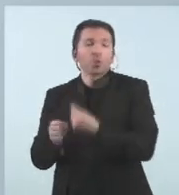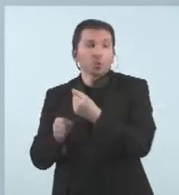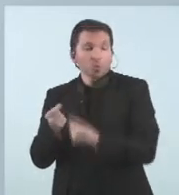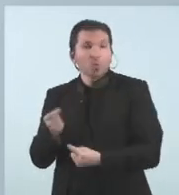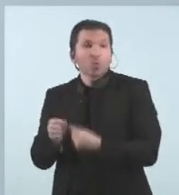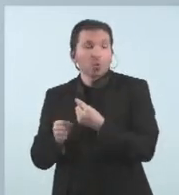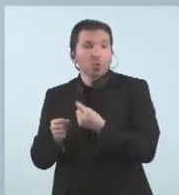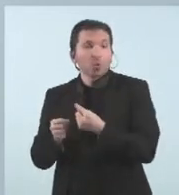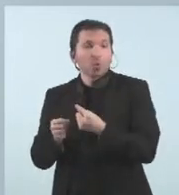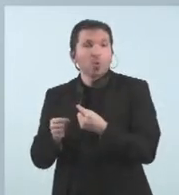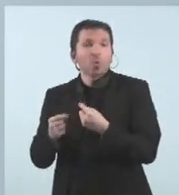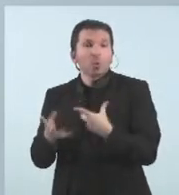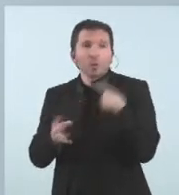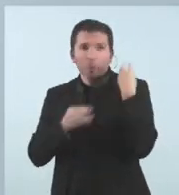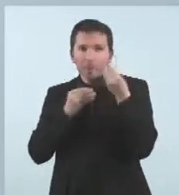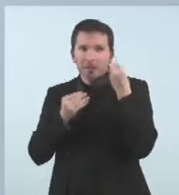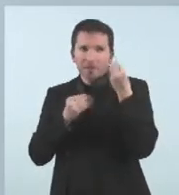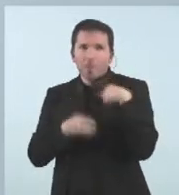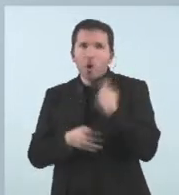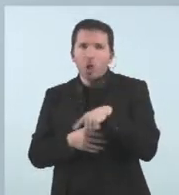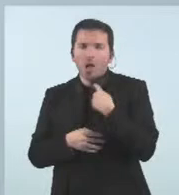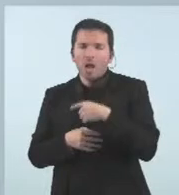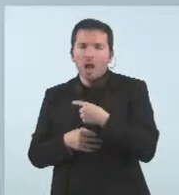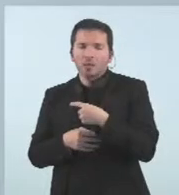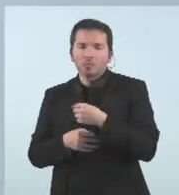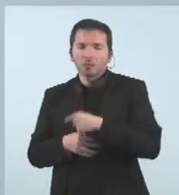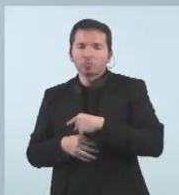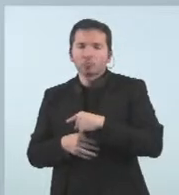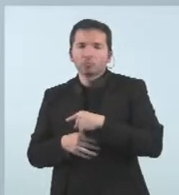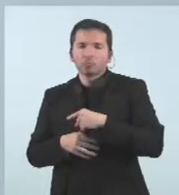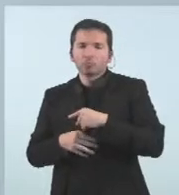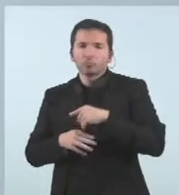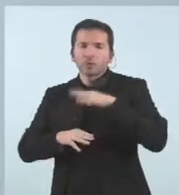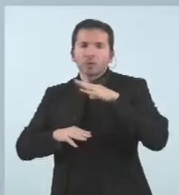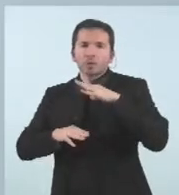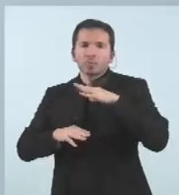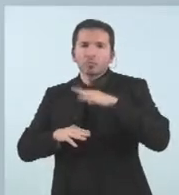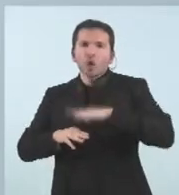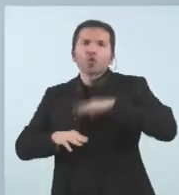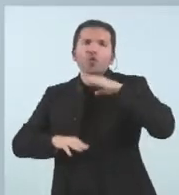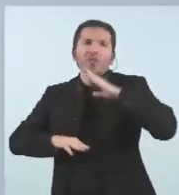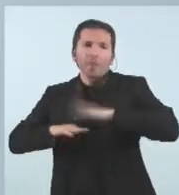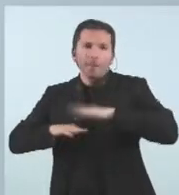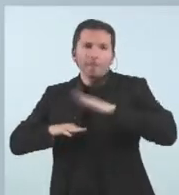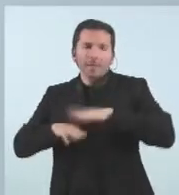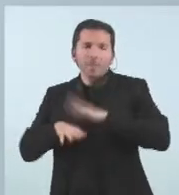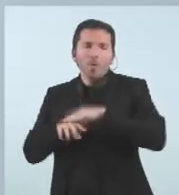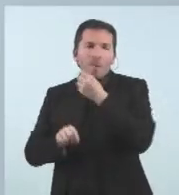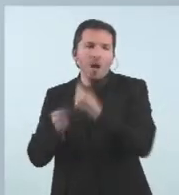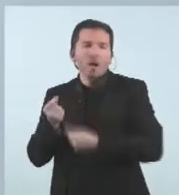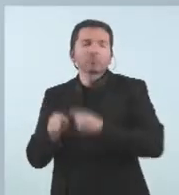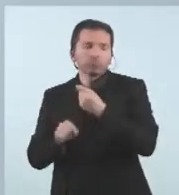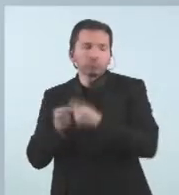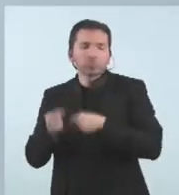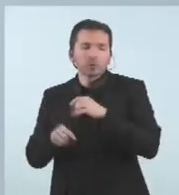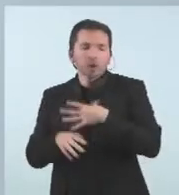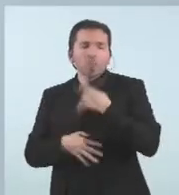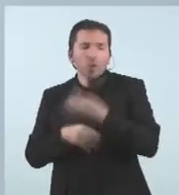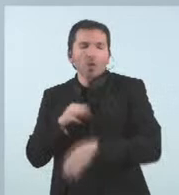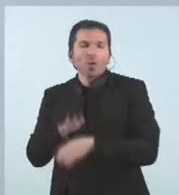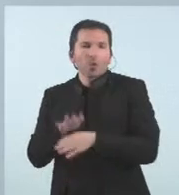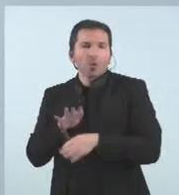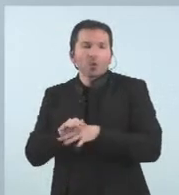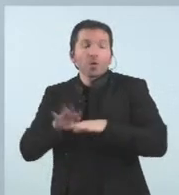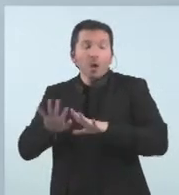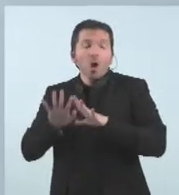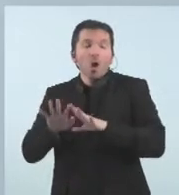tenim suficient marge per poder-lo acotar i no haver d'esmanar aquest pressupost. És a dir, tot i que el 3